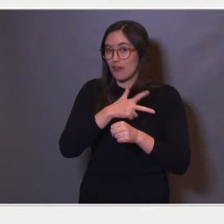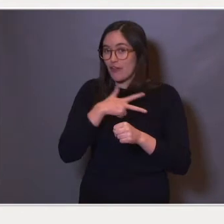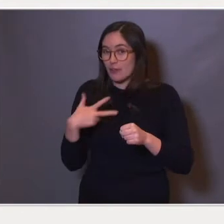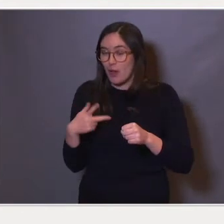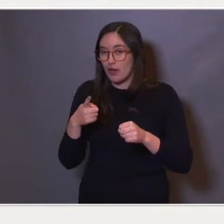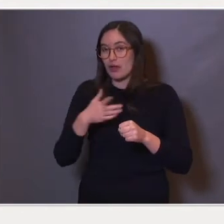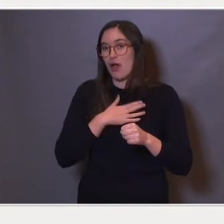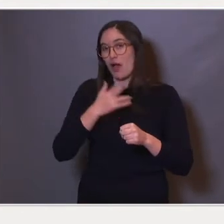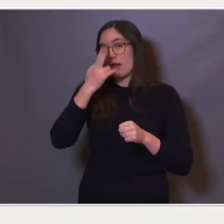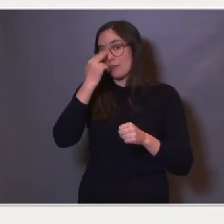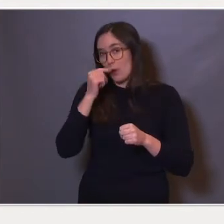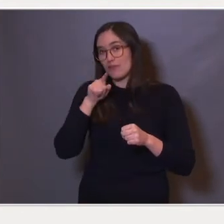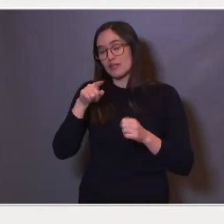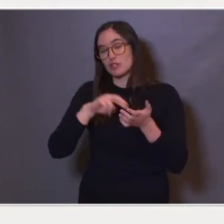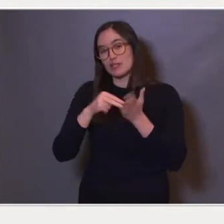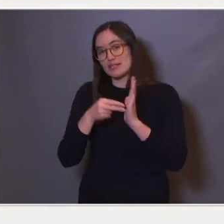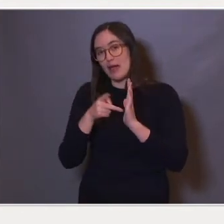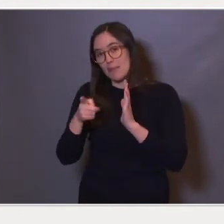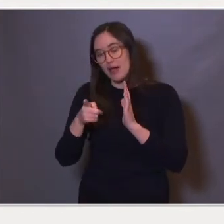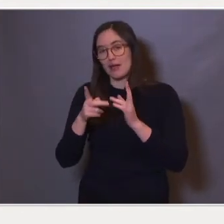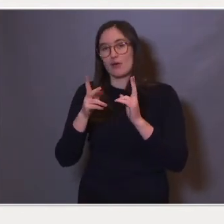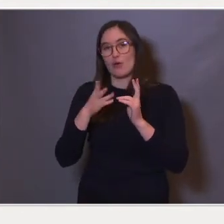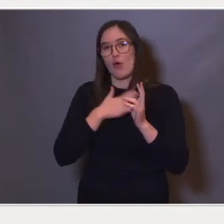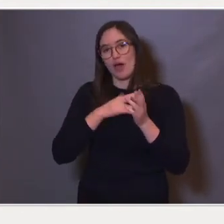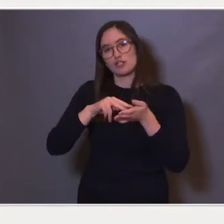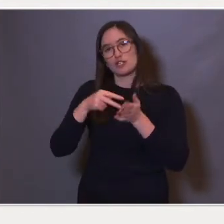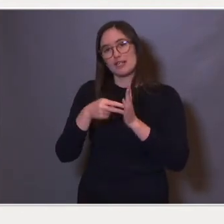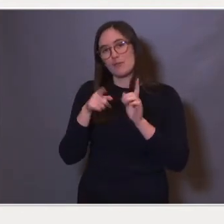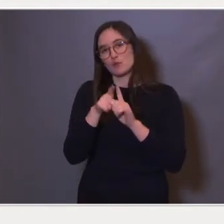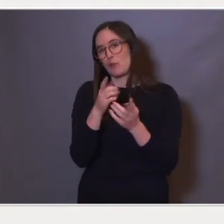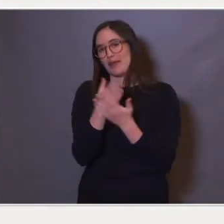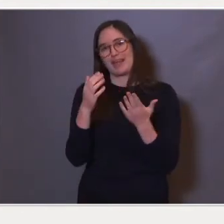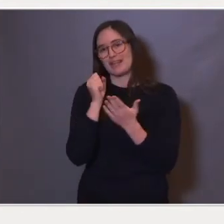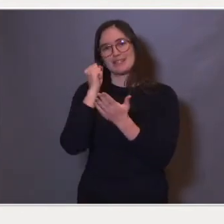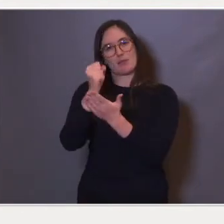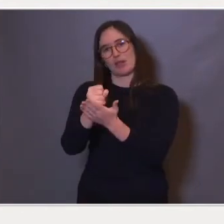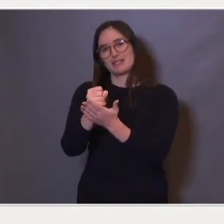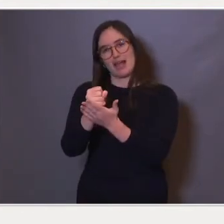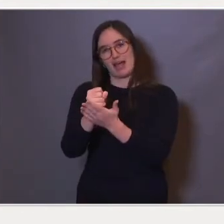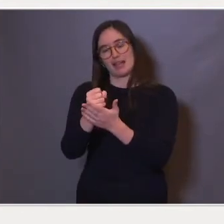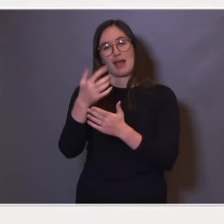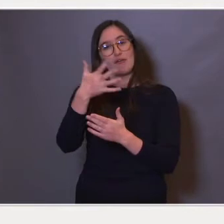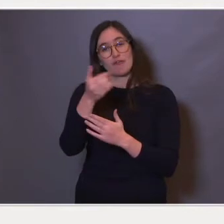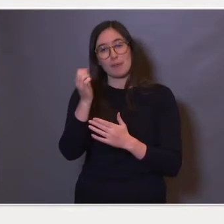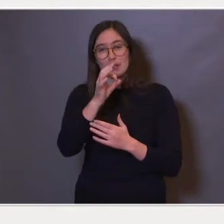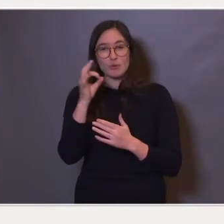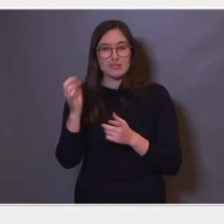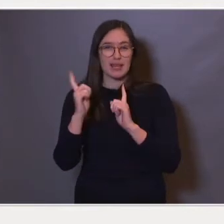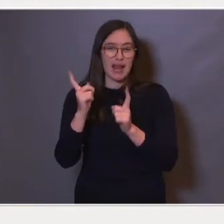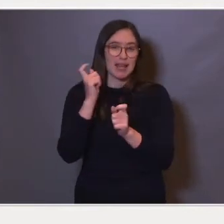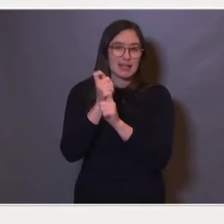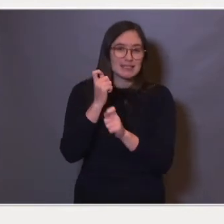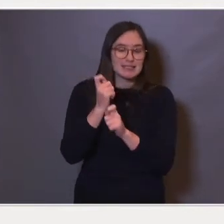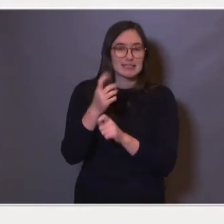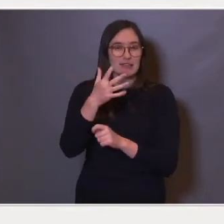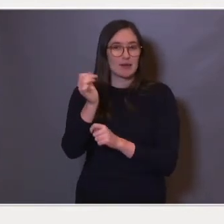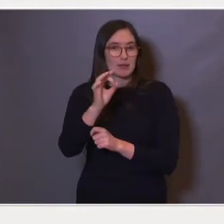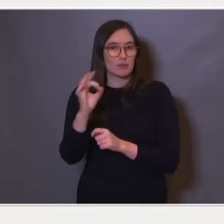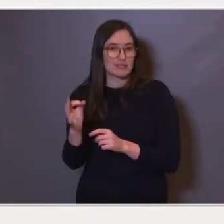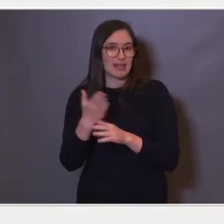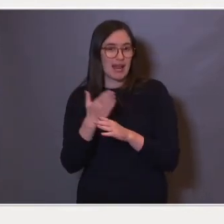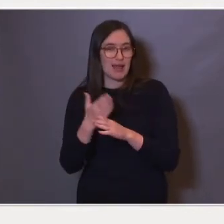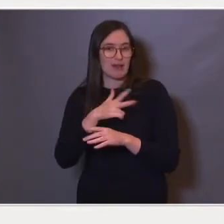systemet, og der man har et system som ikke er stigmatiserende. Hele 50 prosent, eller nær 50 prosent, av elevene i